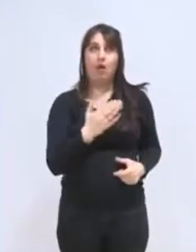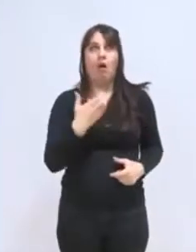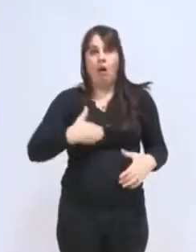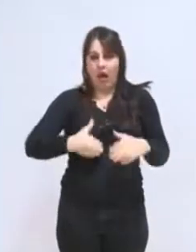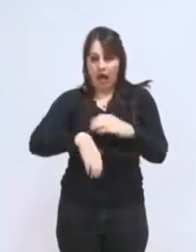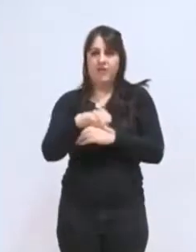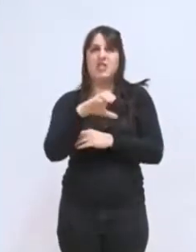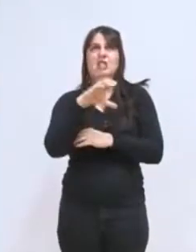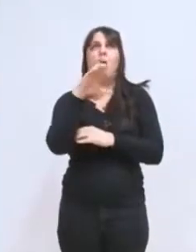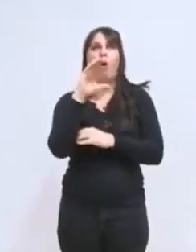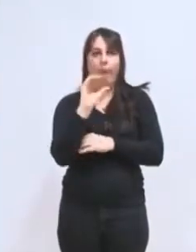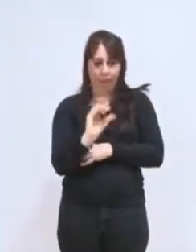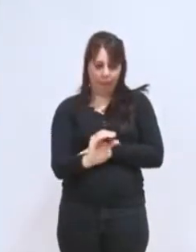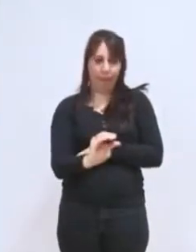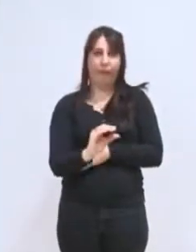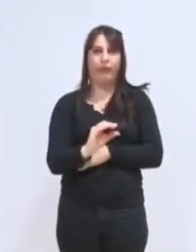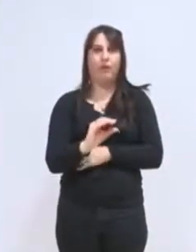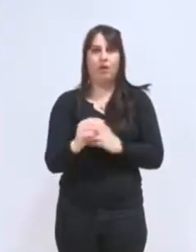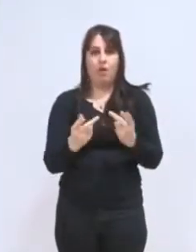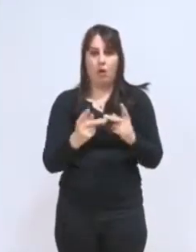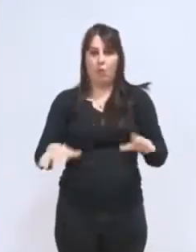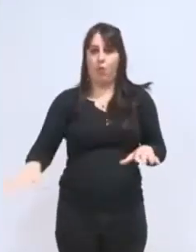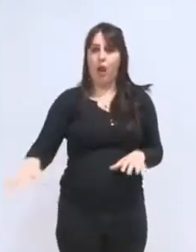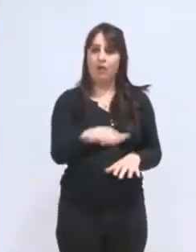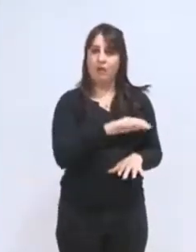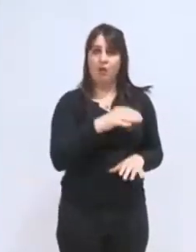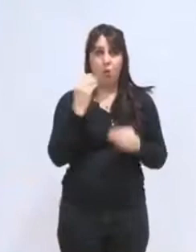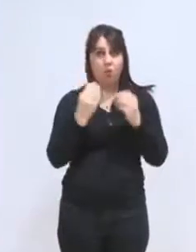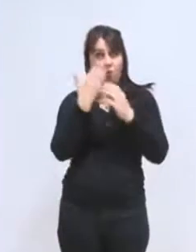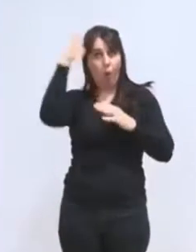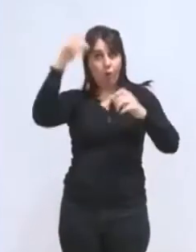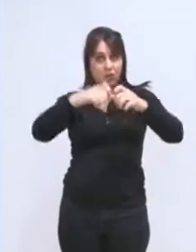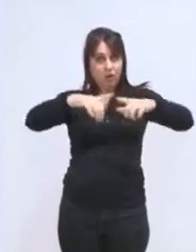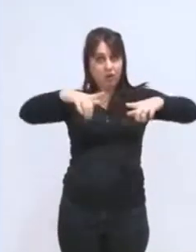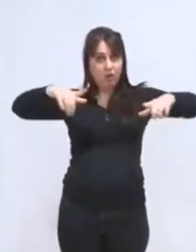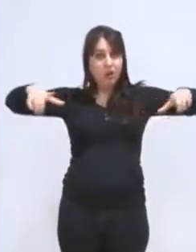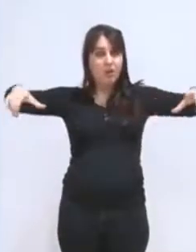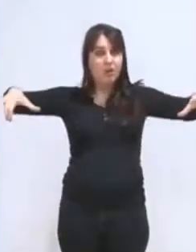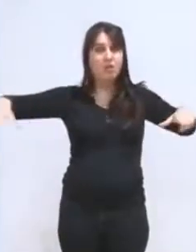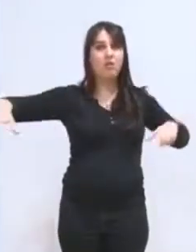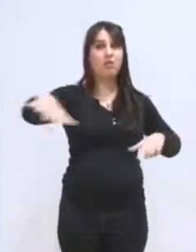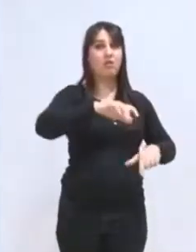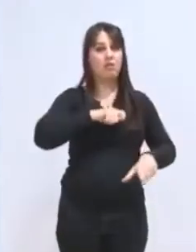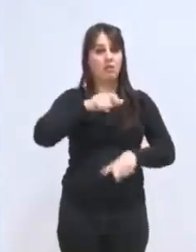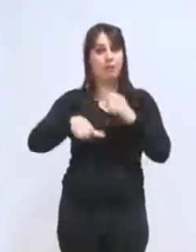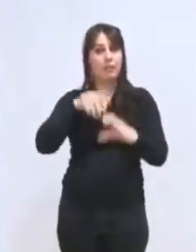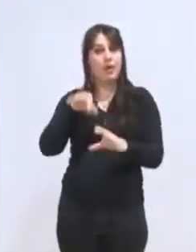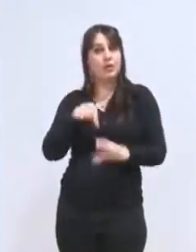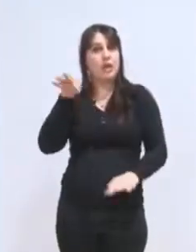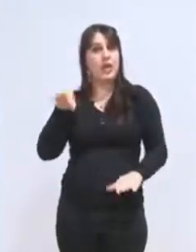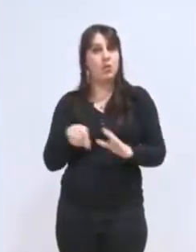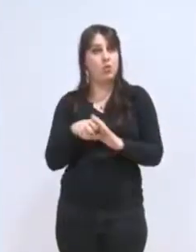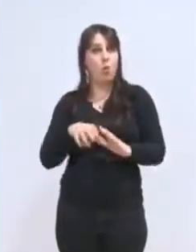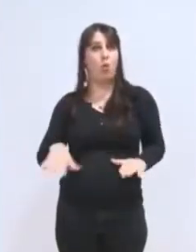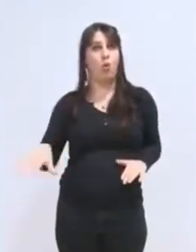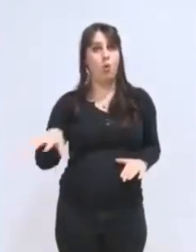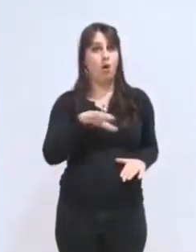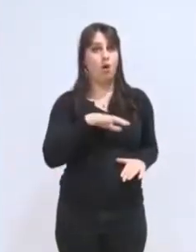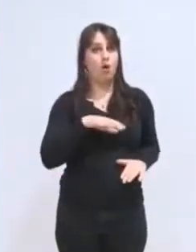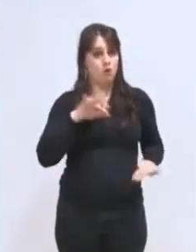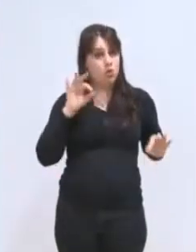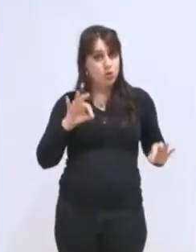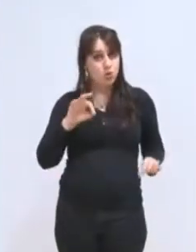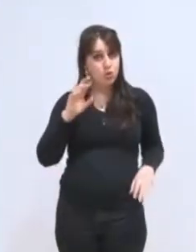sur le territoire de la ville et peut-être ailleurs. Au moment où les élus locaux, à raison, s